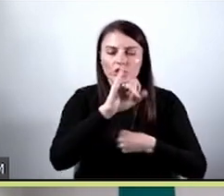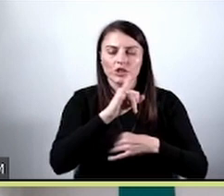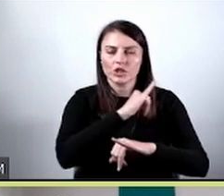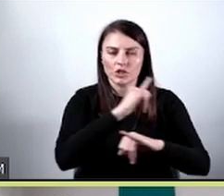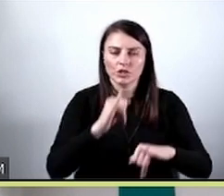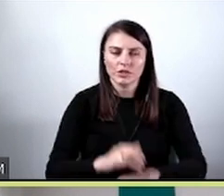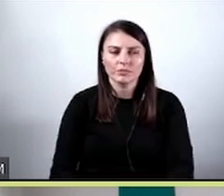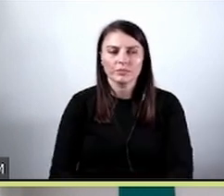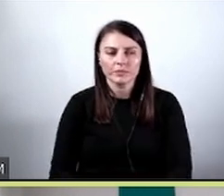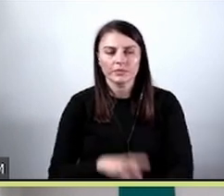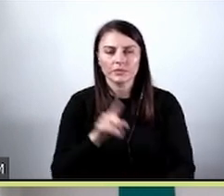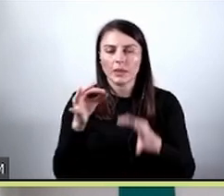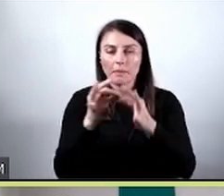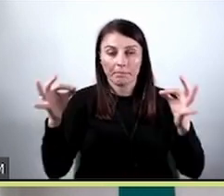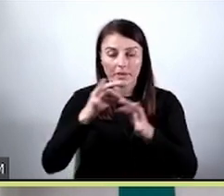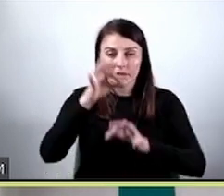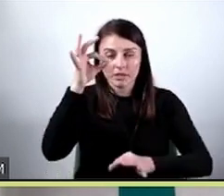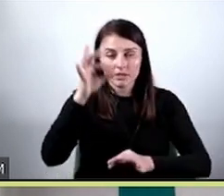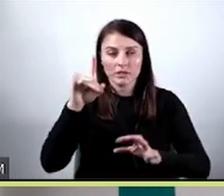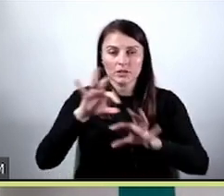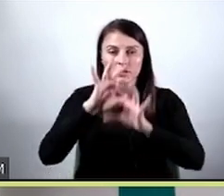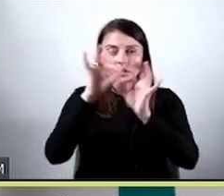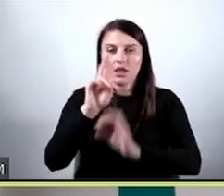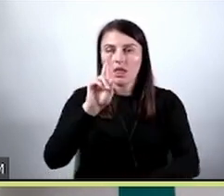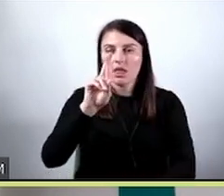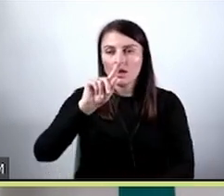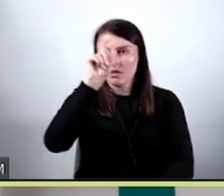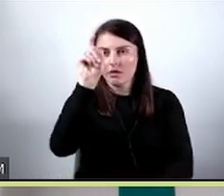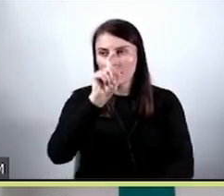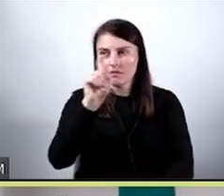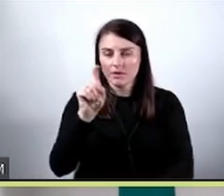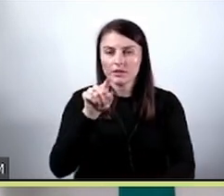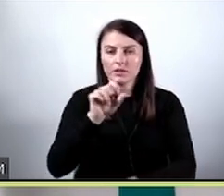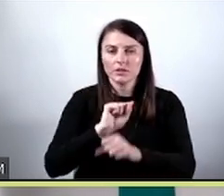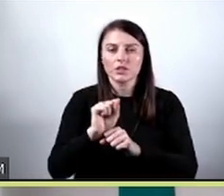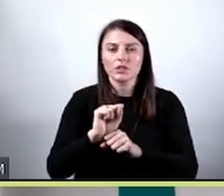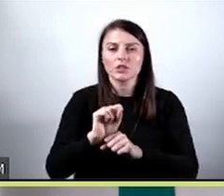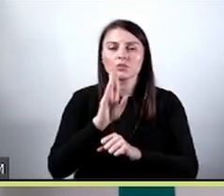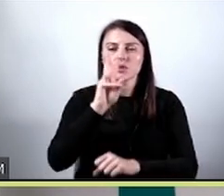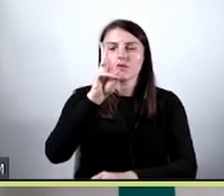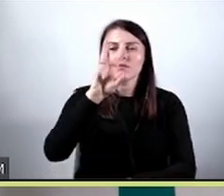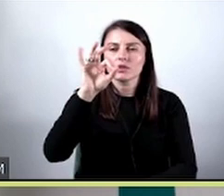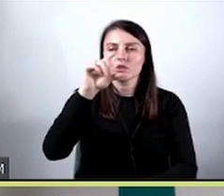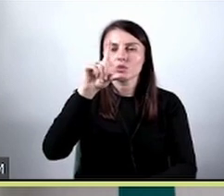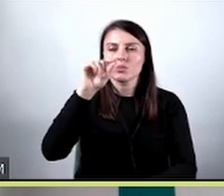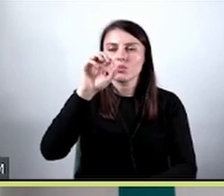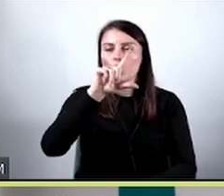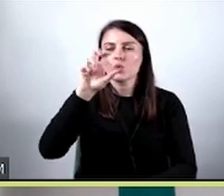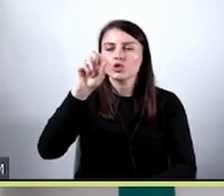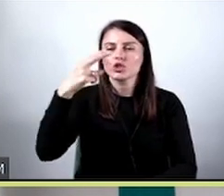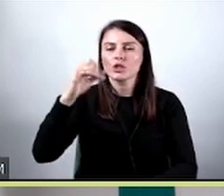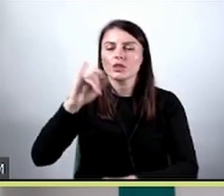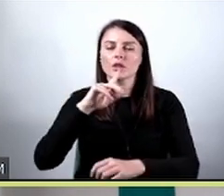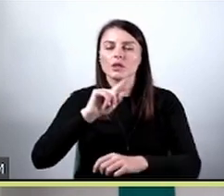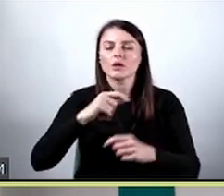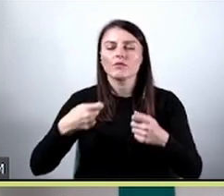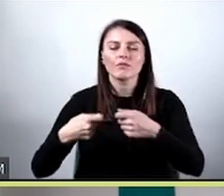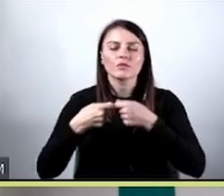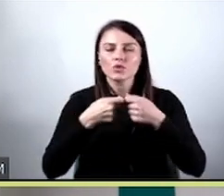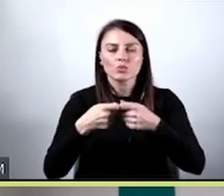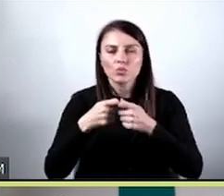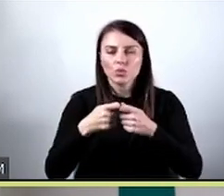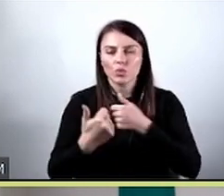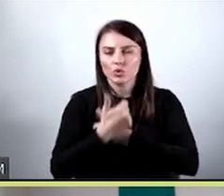I taka miara może bardziej uniwersalna, R kwadrat, inaczej współczuń i determinacji, która mówi nam, jaka część zmienności,